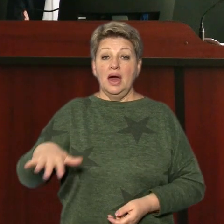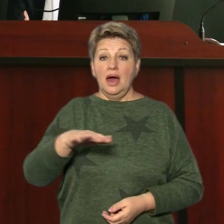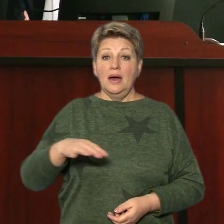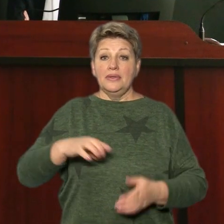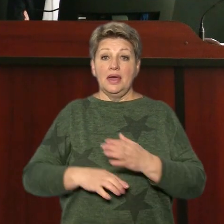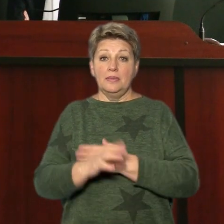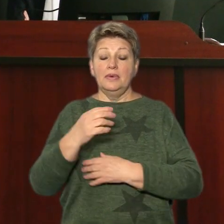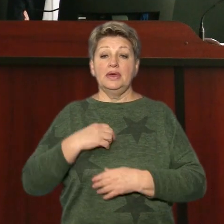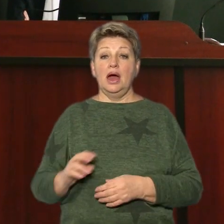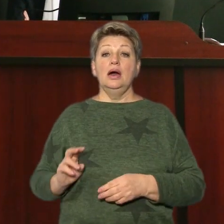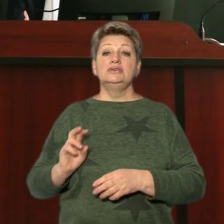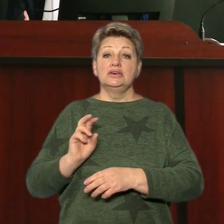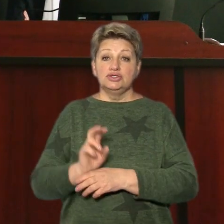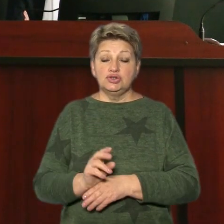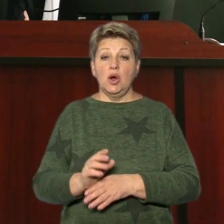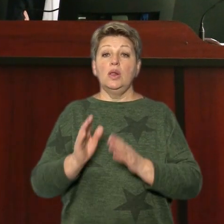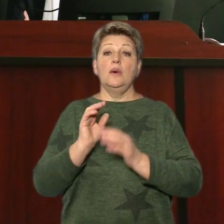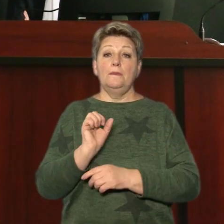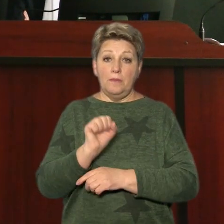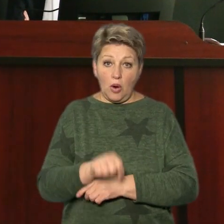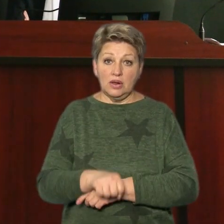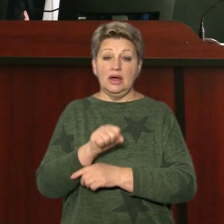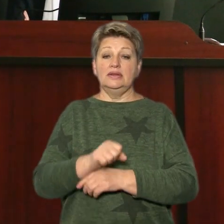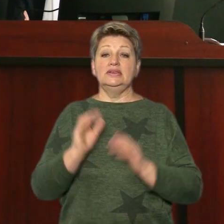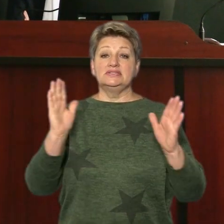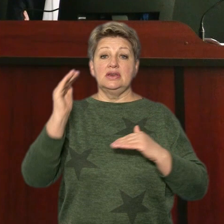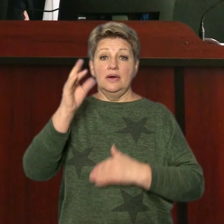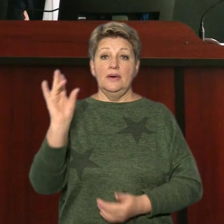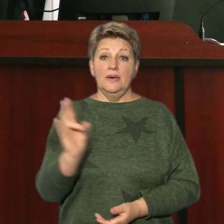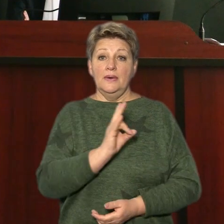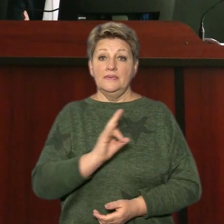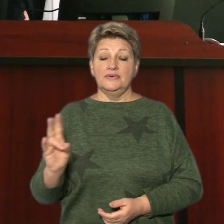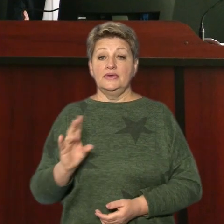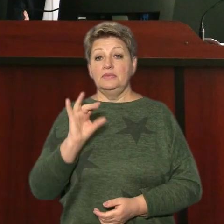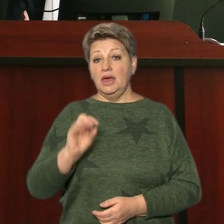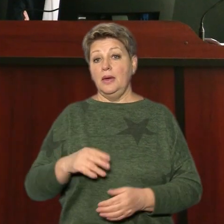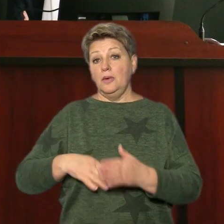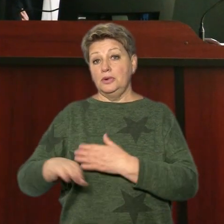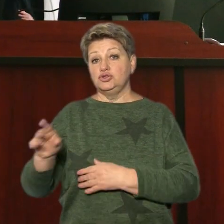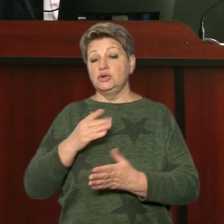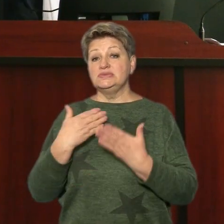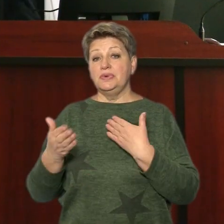Я зайшов, поклонився іконом в собор. Розвернувся і пішов спілкуватися з адвокатами. І все.